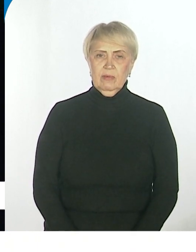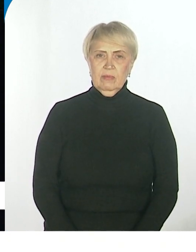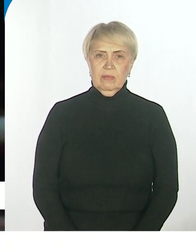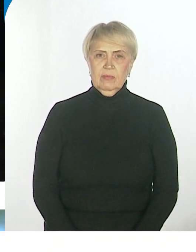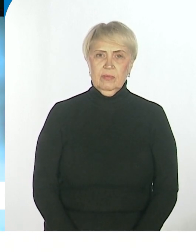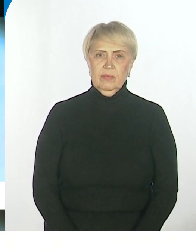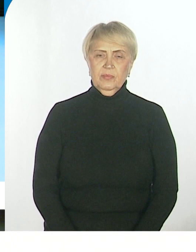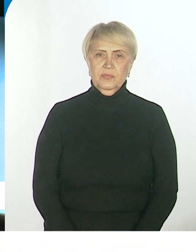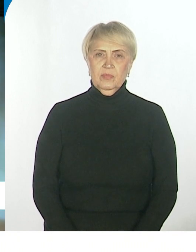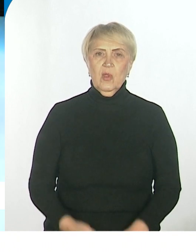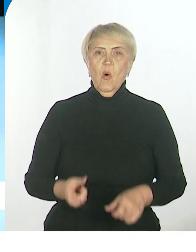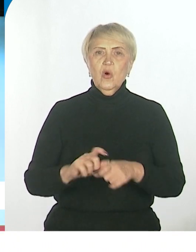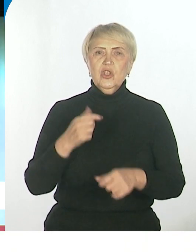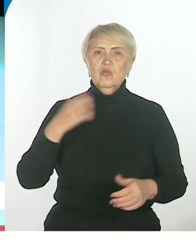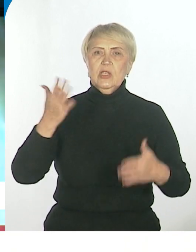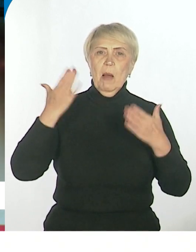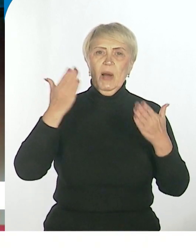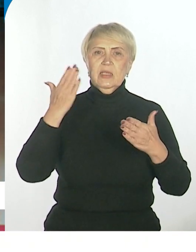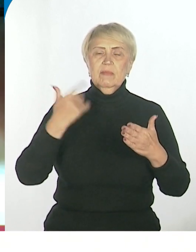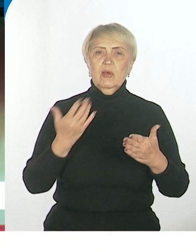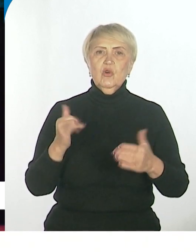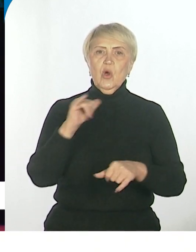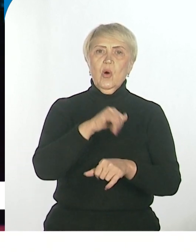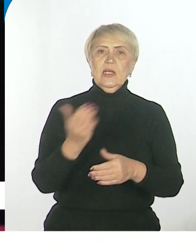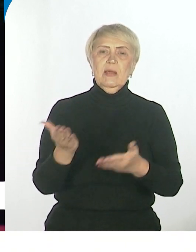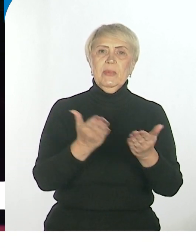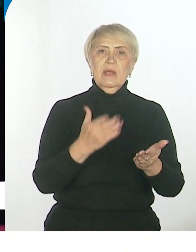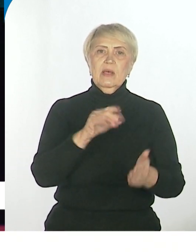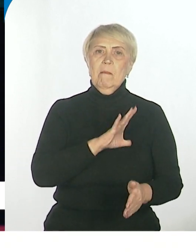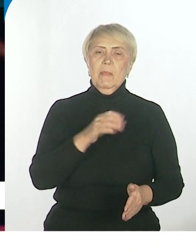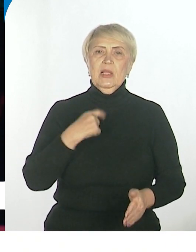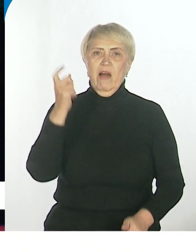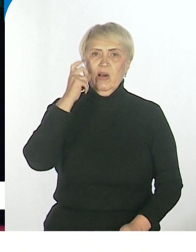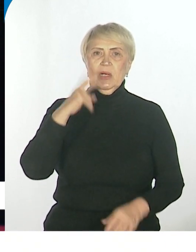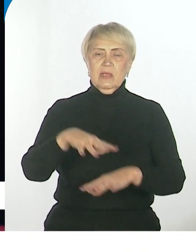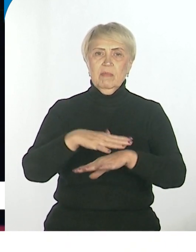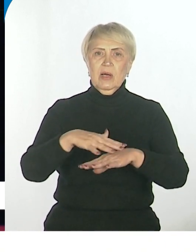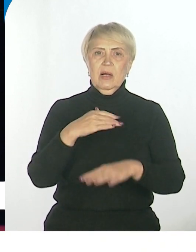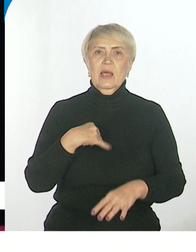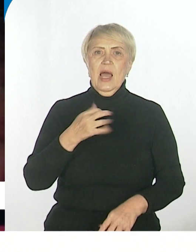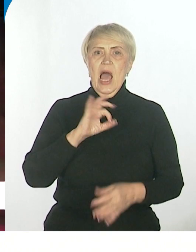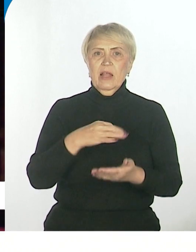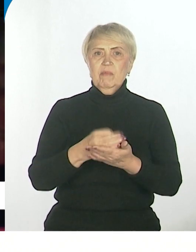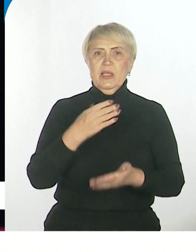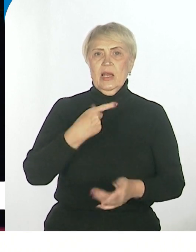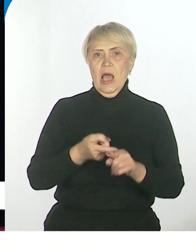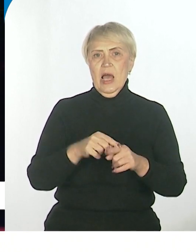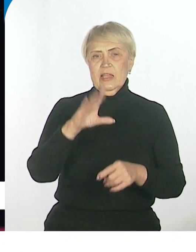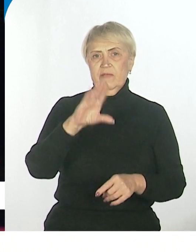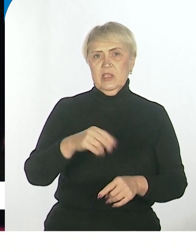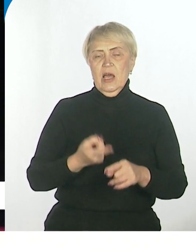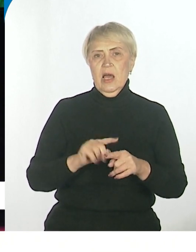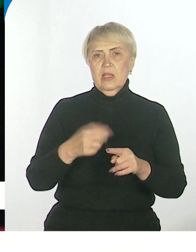эмоционально, очень гостеприимно было в Хабаровском крае, отметили это все, потому что вахта